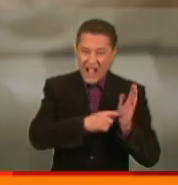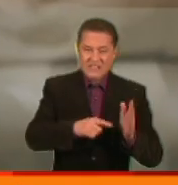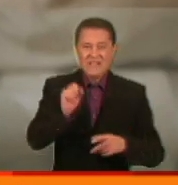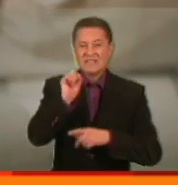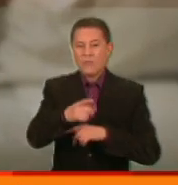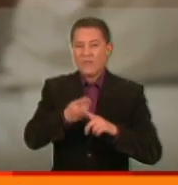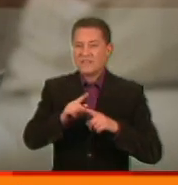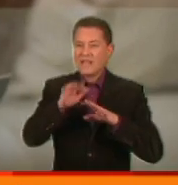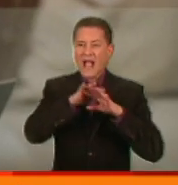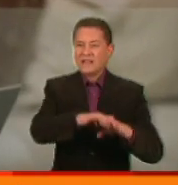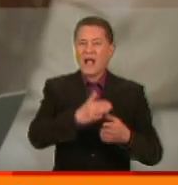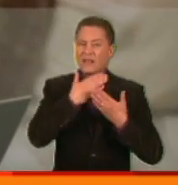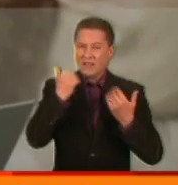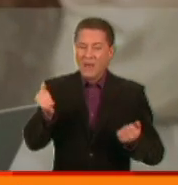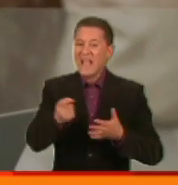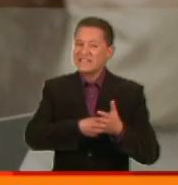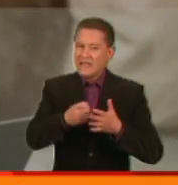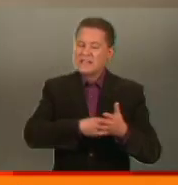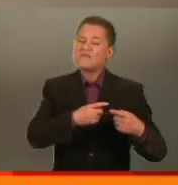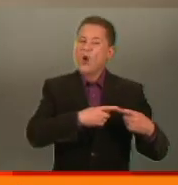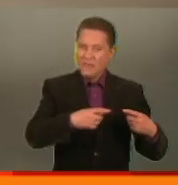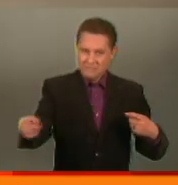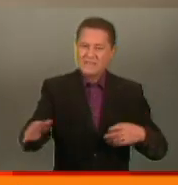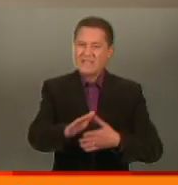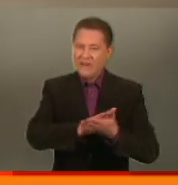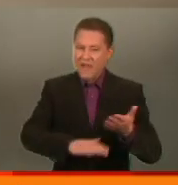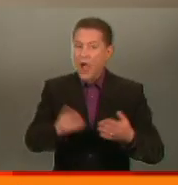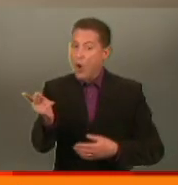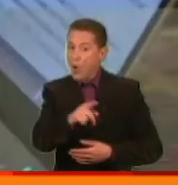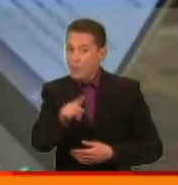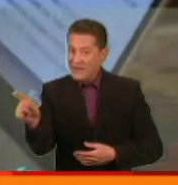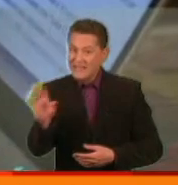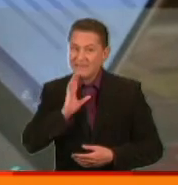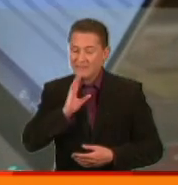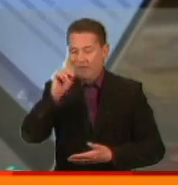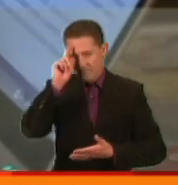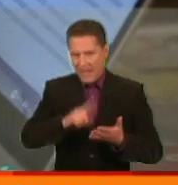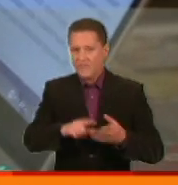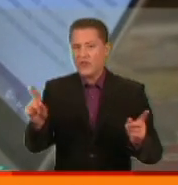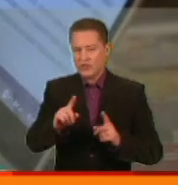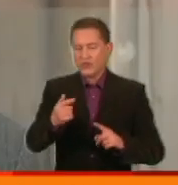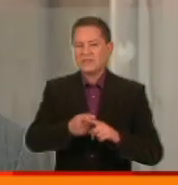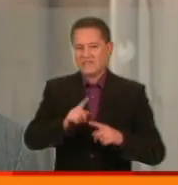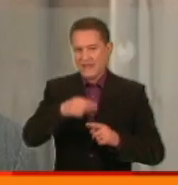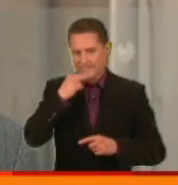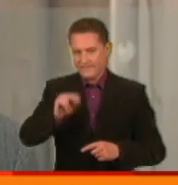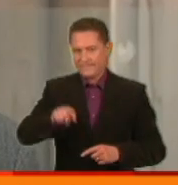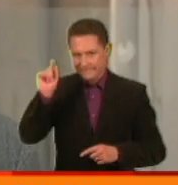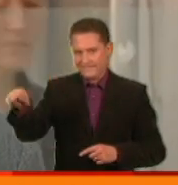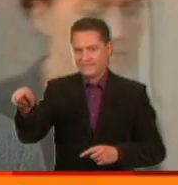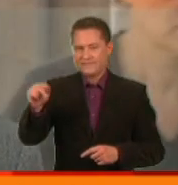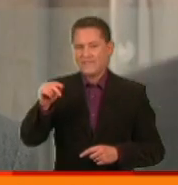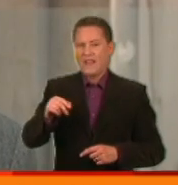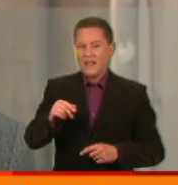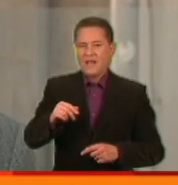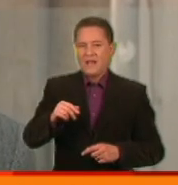атак, немає. Слідство триває. Утім, обидві впевнені, за цим стоїть забудовник сінного. Грози, проблеми